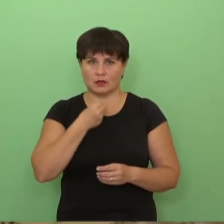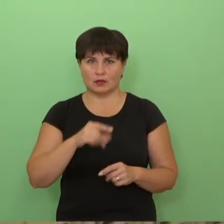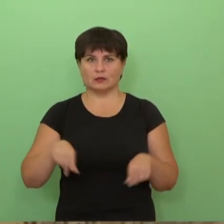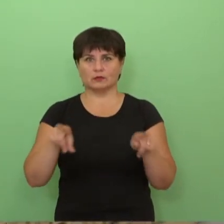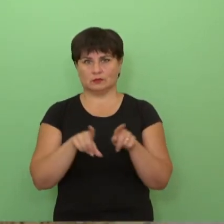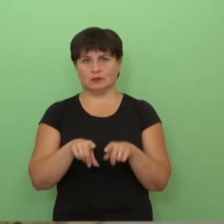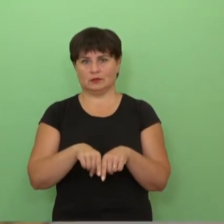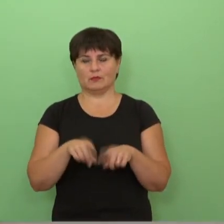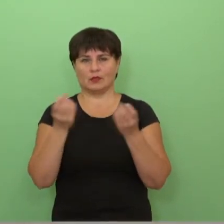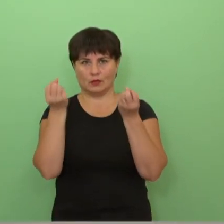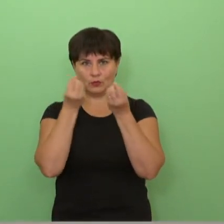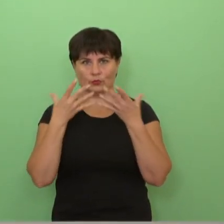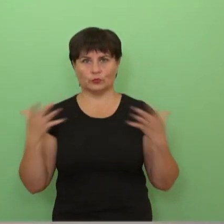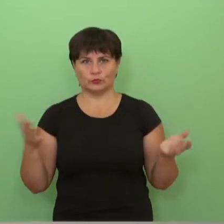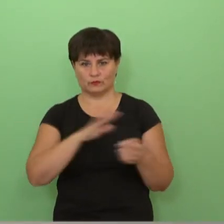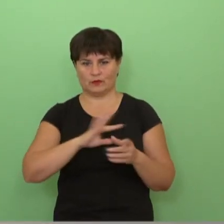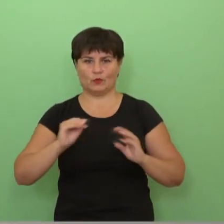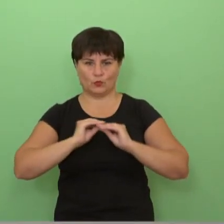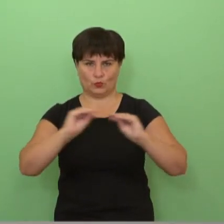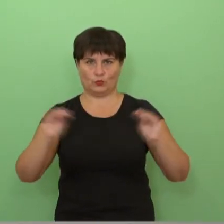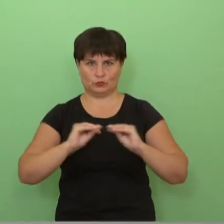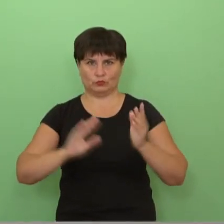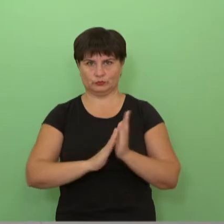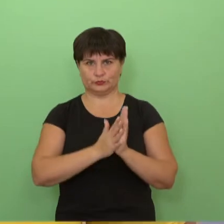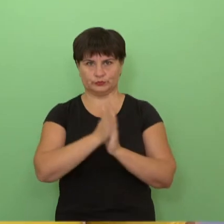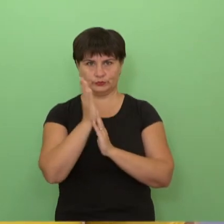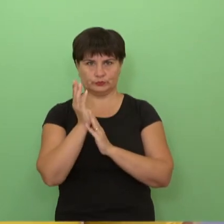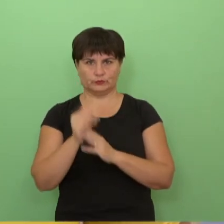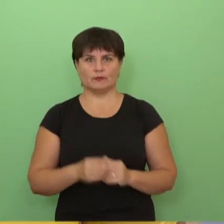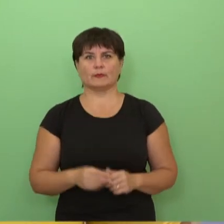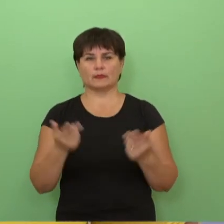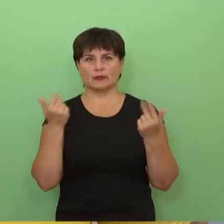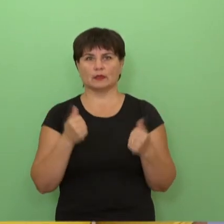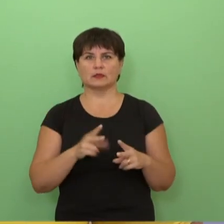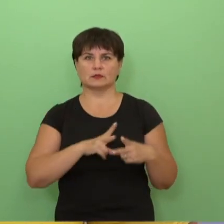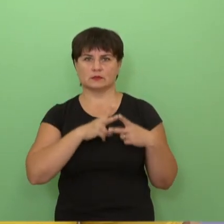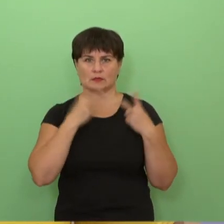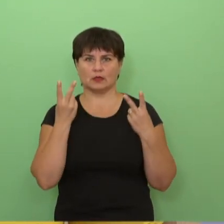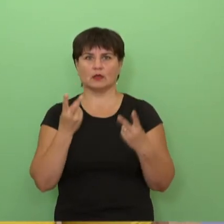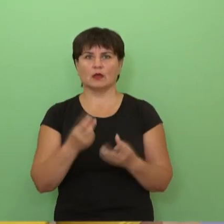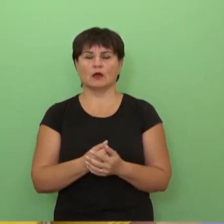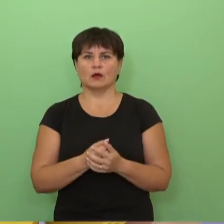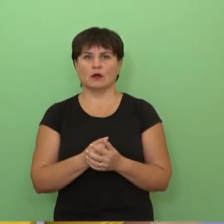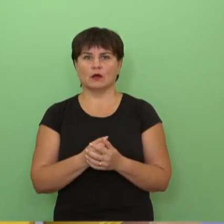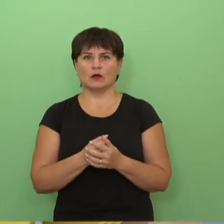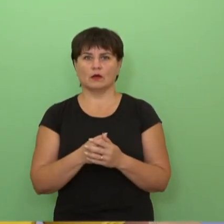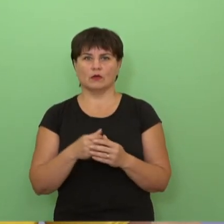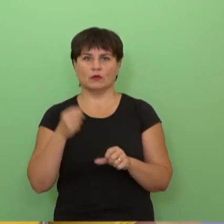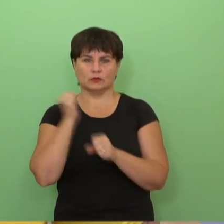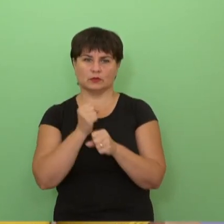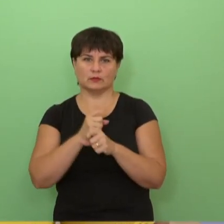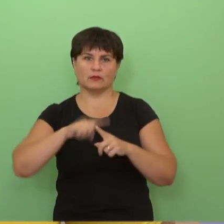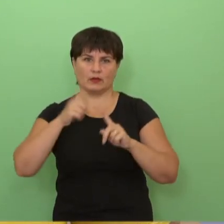ir kultūra iš tikrųjų vaikų ugdo manės. Tikrai nėra smagiau būti ir dirbti gražioje,